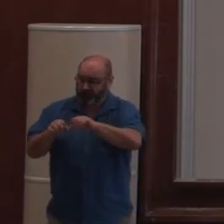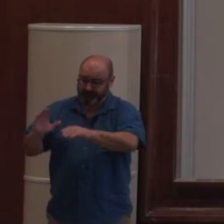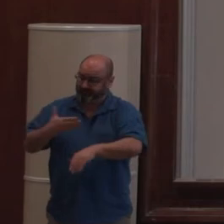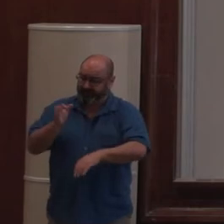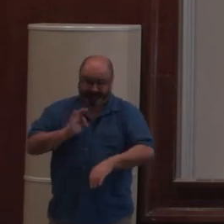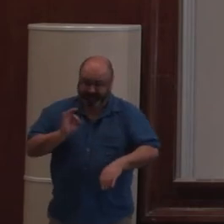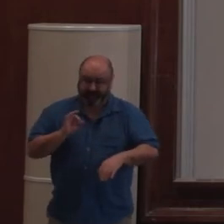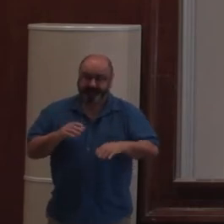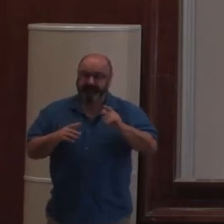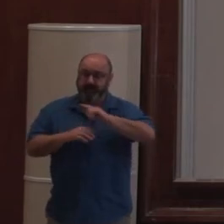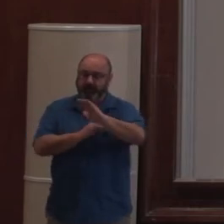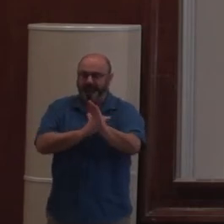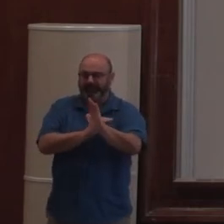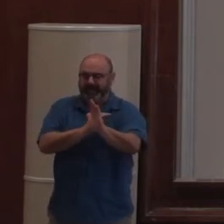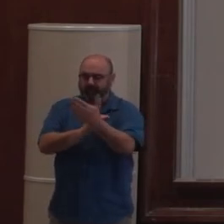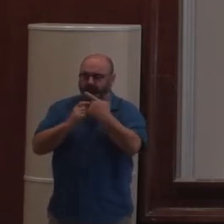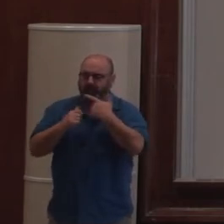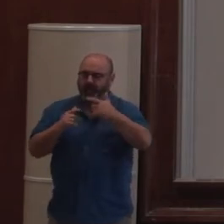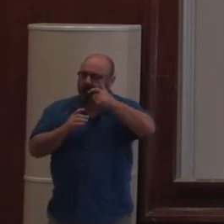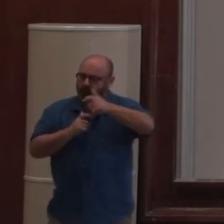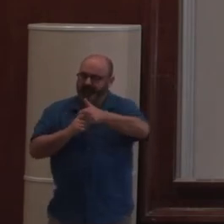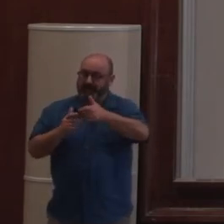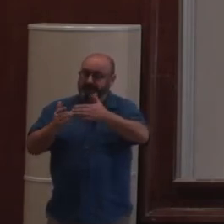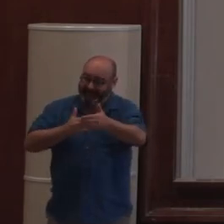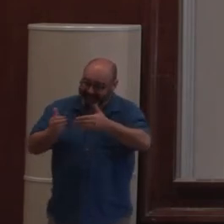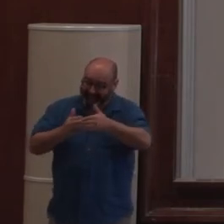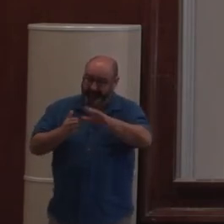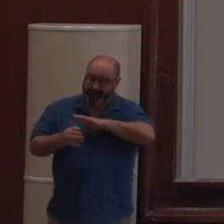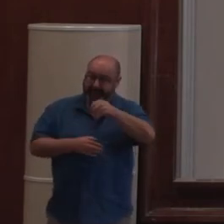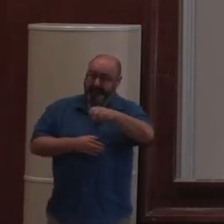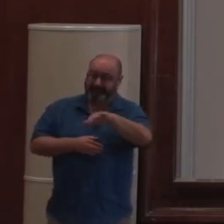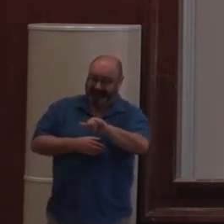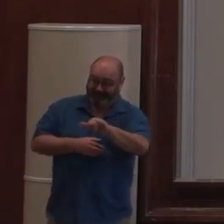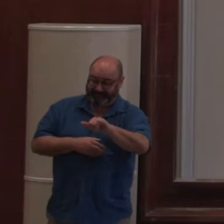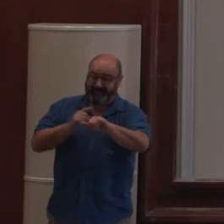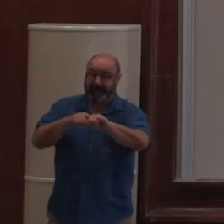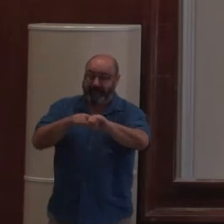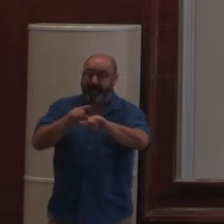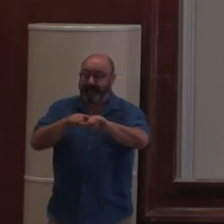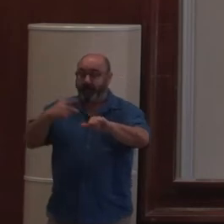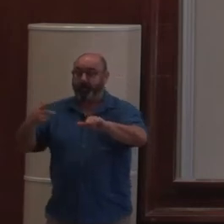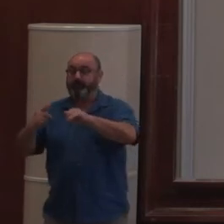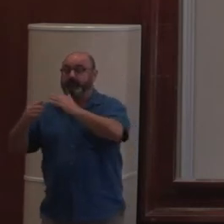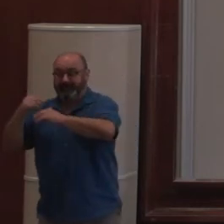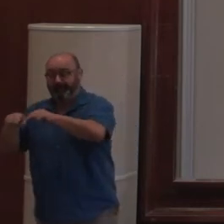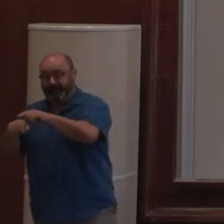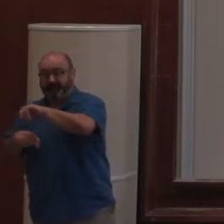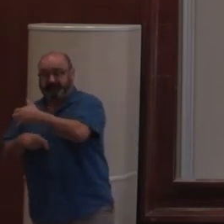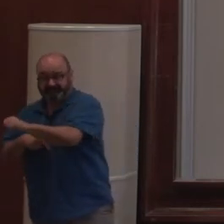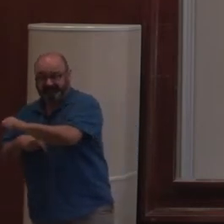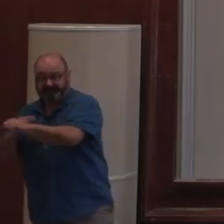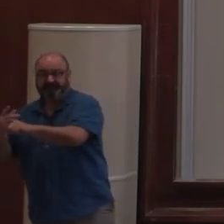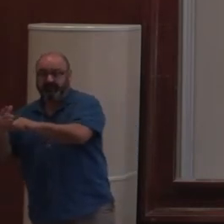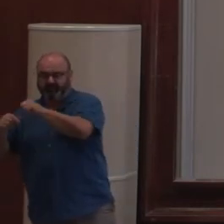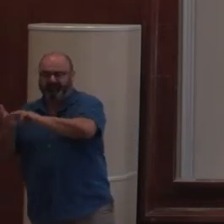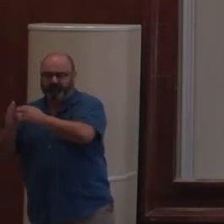expose la logique métier via une API et on la consomme depuis une application autre qui, elle, est faite en JavaScript avec des technologies